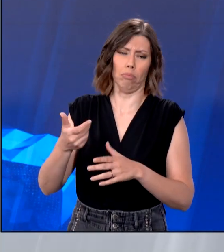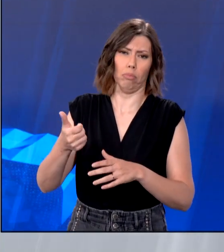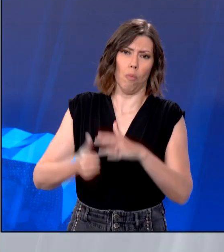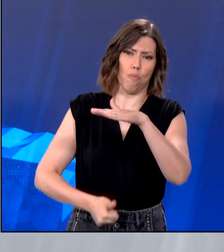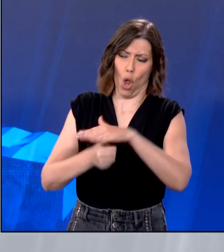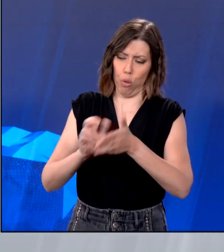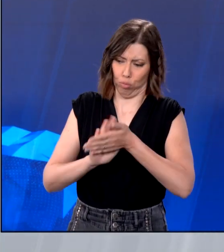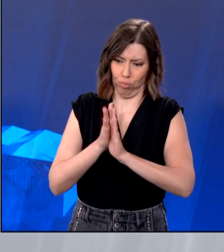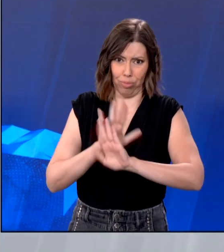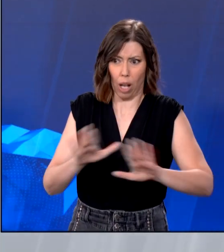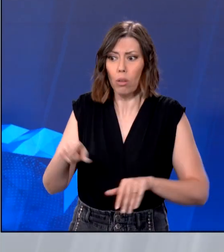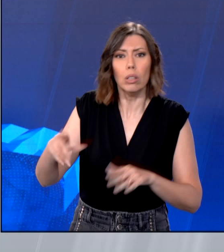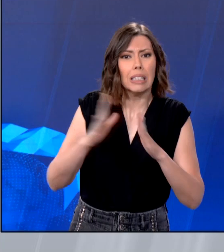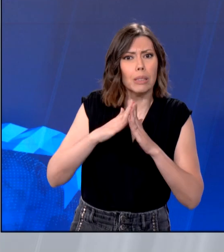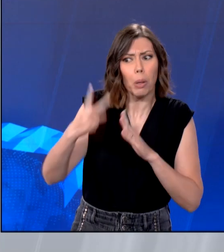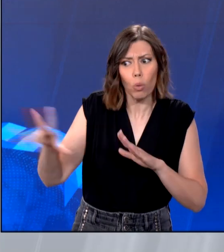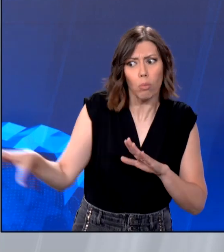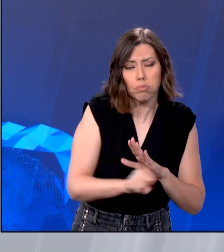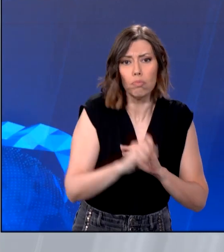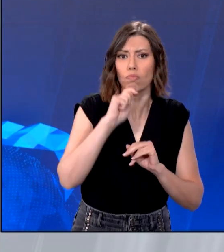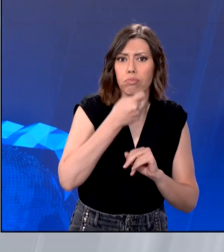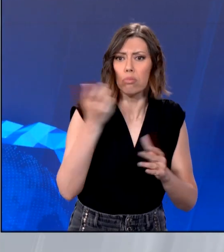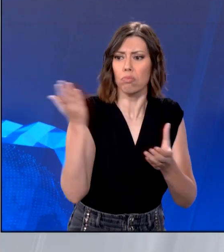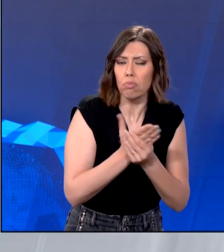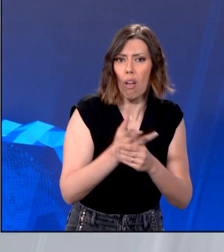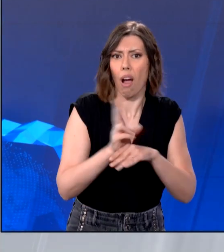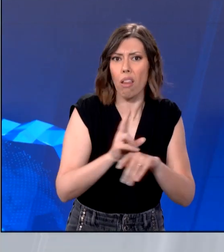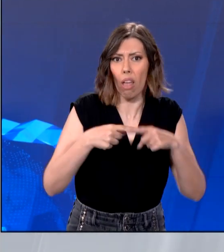κρίνοντας παράνομο το διορισμό του ειδικού εισαγγελέα Τζάκ Σμιθ.